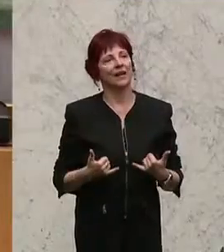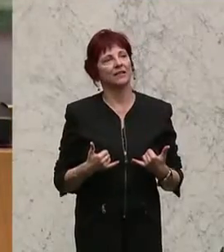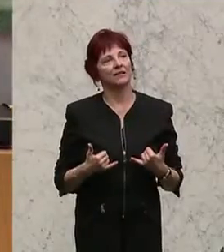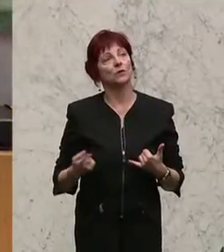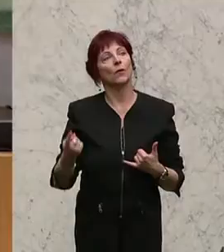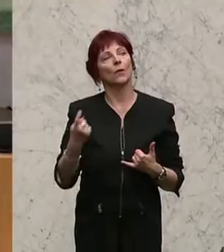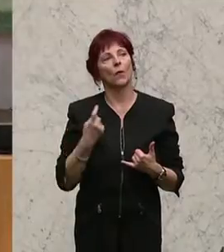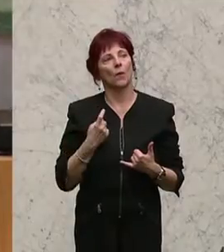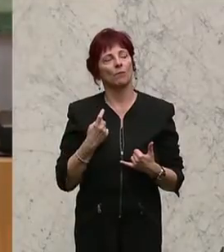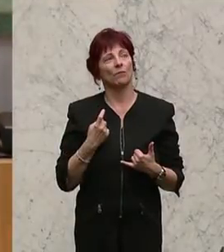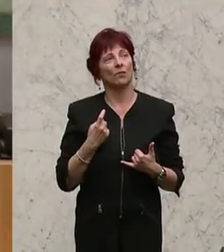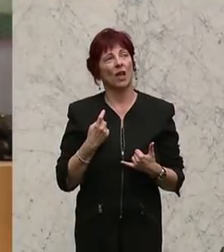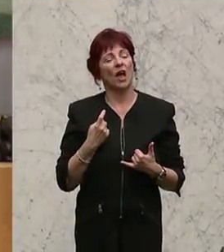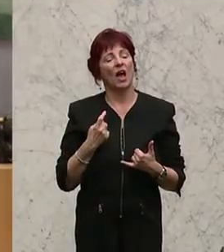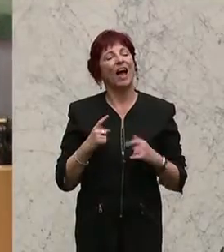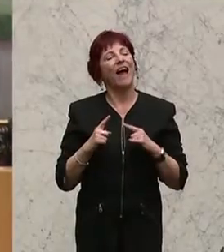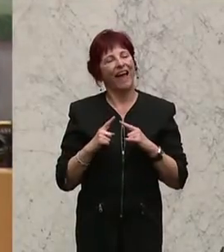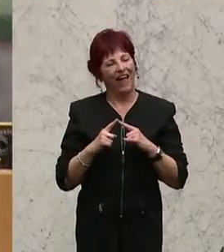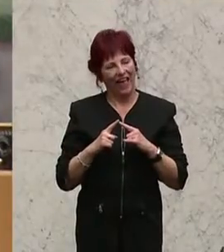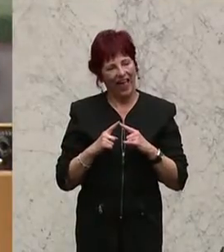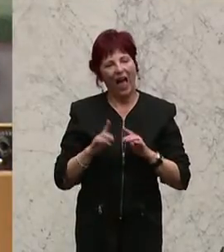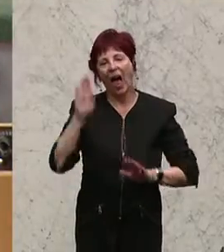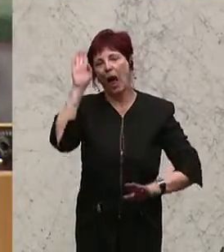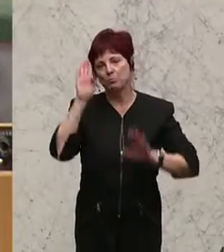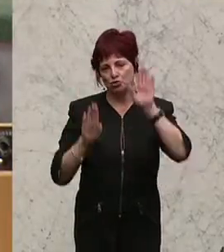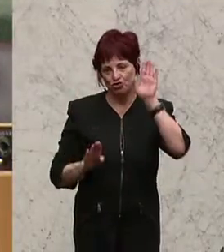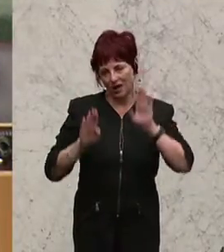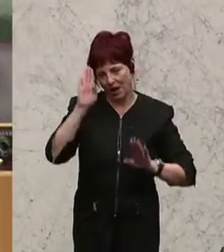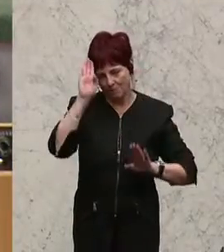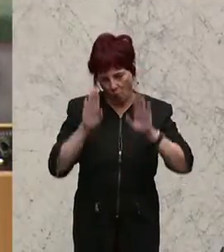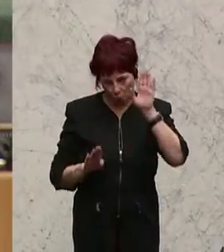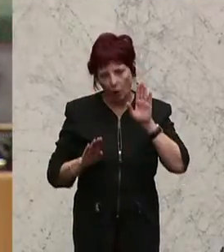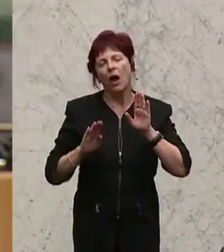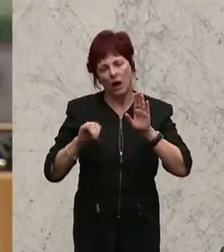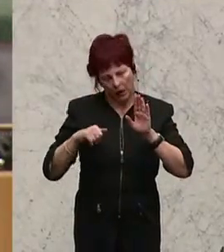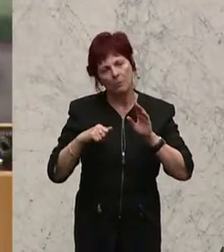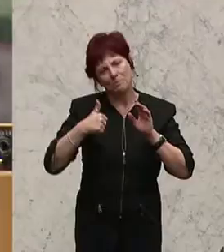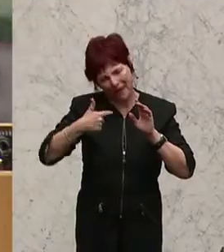einem etwas umfangreichen Abstimmungsvorgang. Bitte um Konzentration.